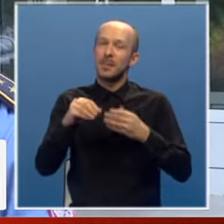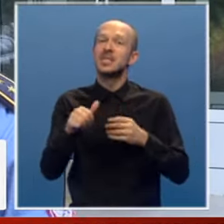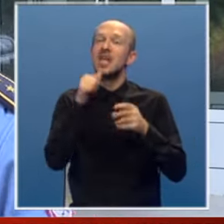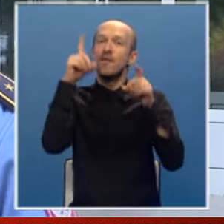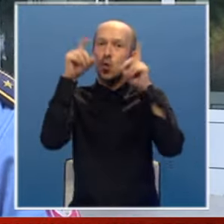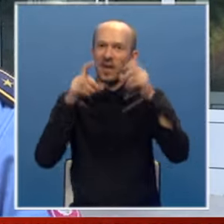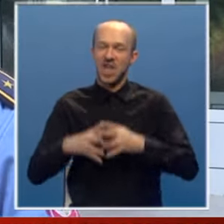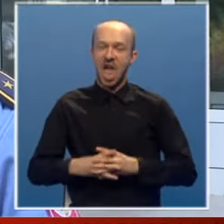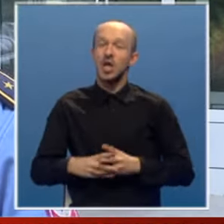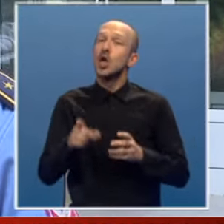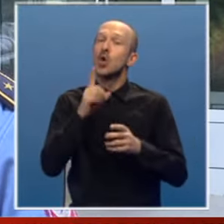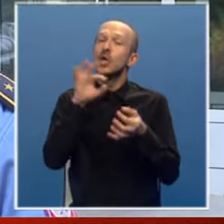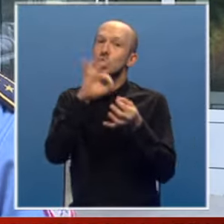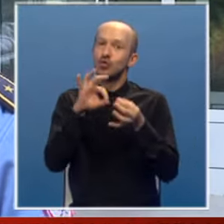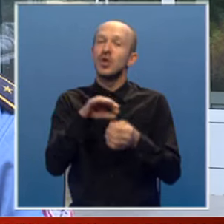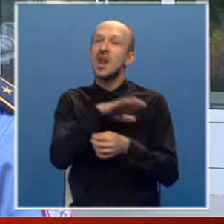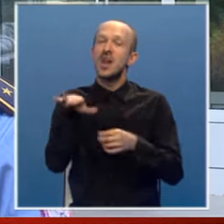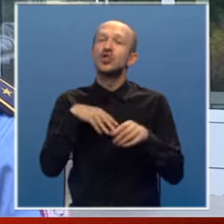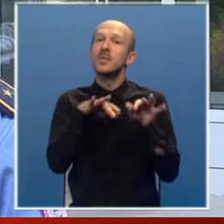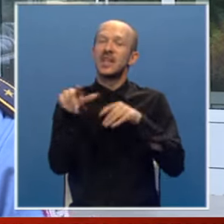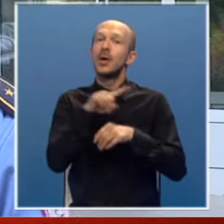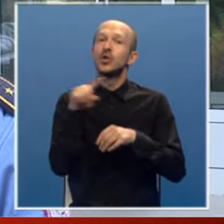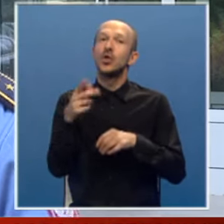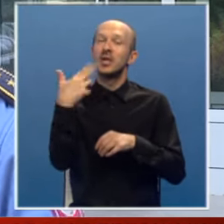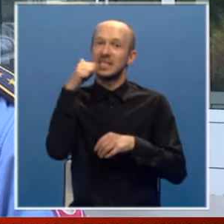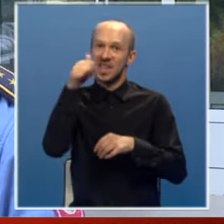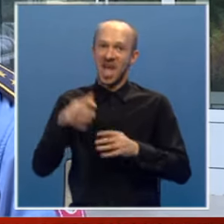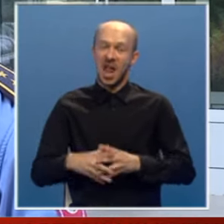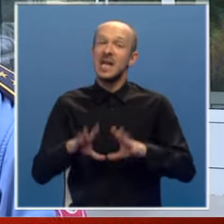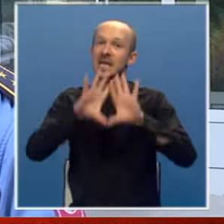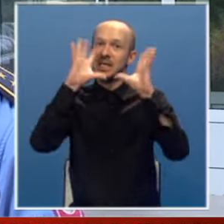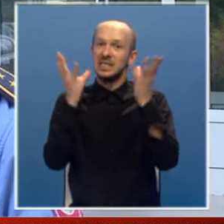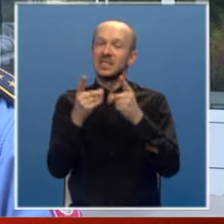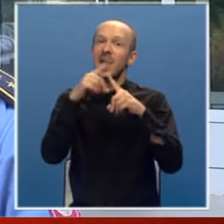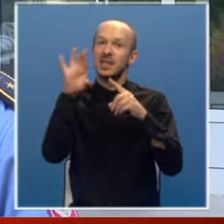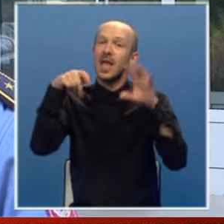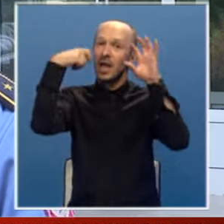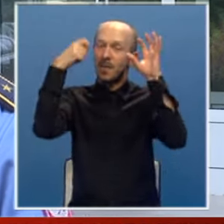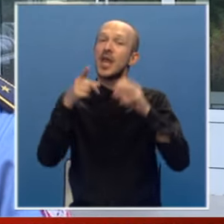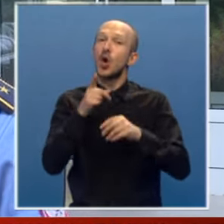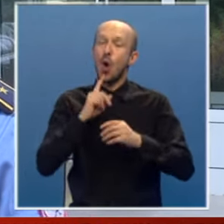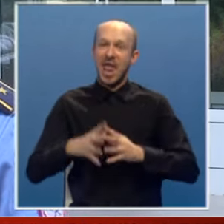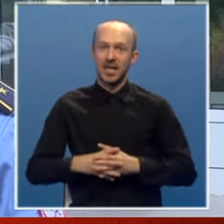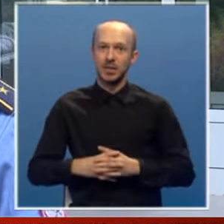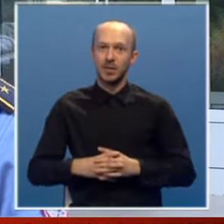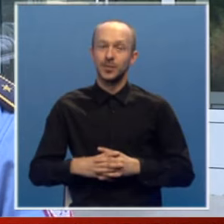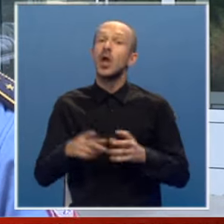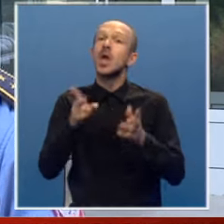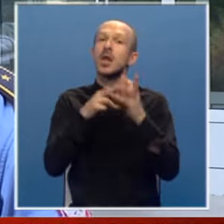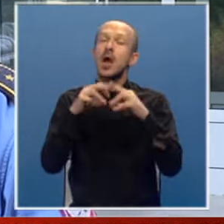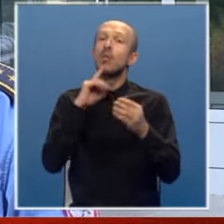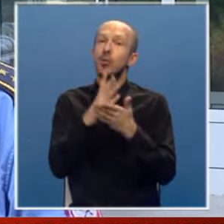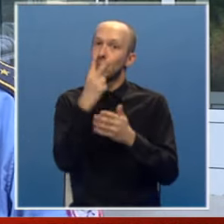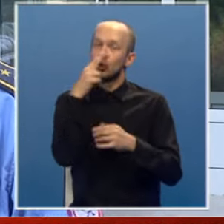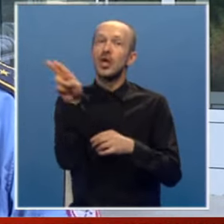fotografije koje se čuvaju na našim serverima do 30 dana. Sve te kamere na kojima budu